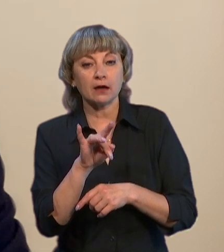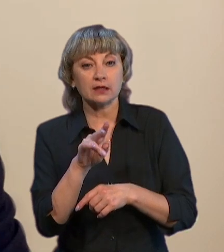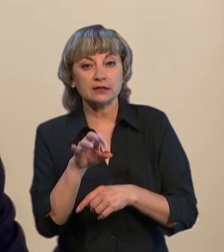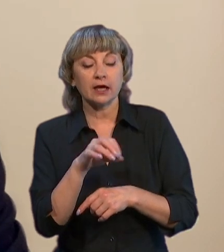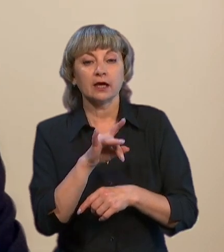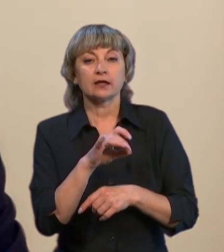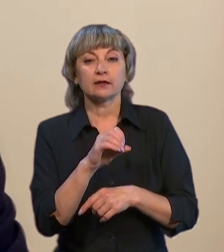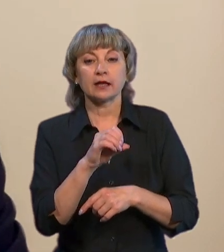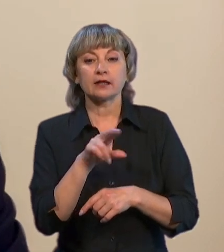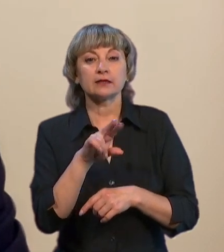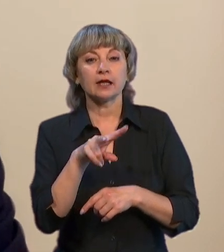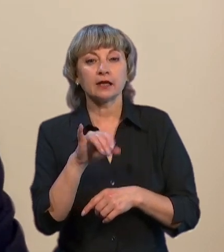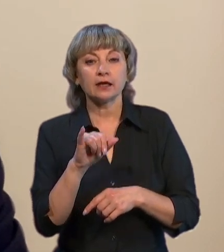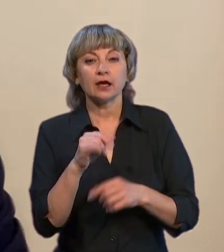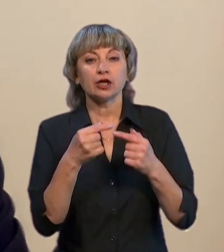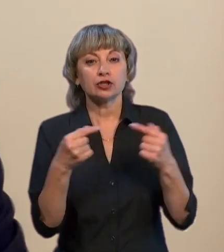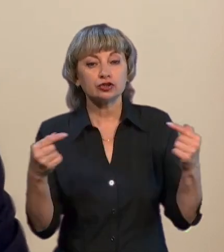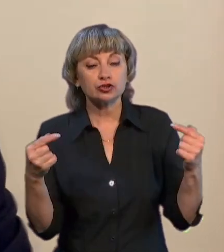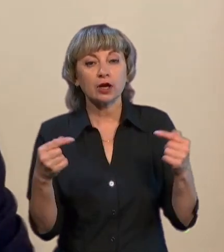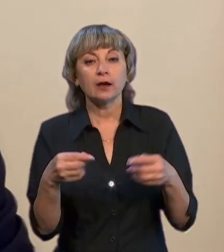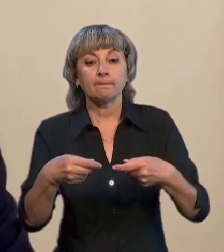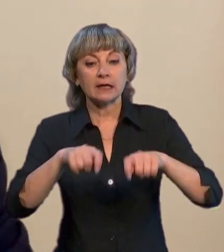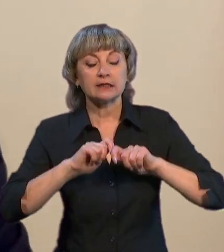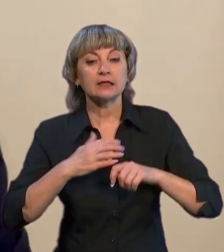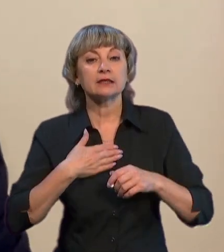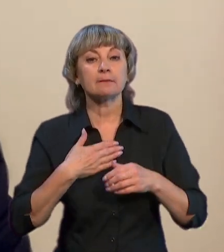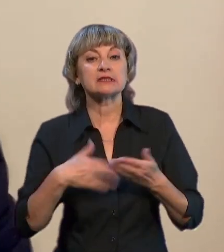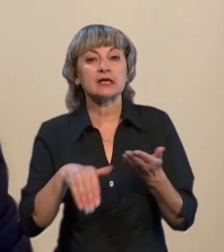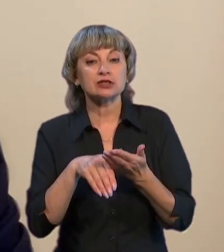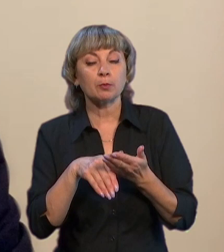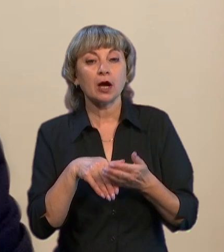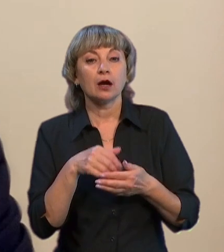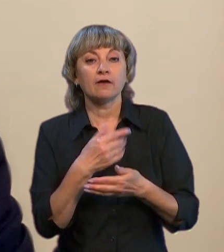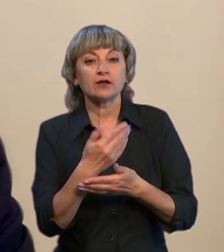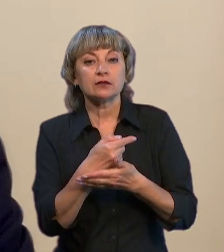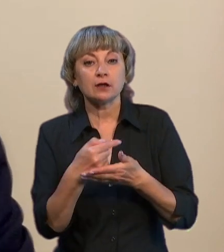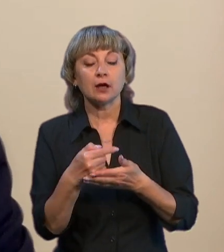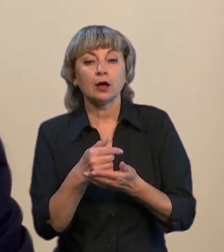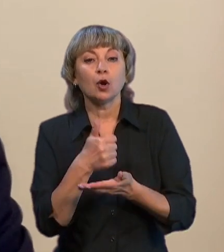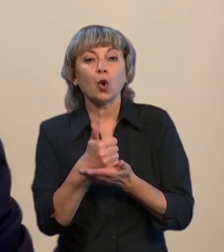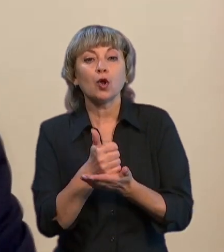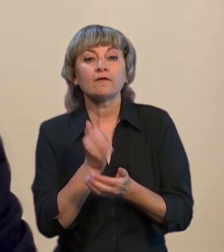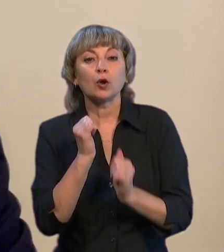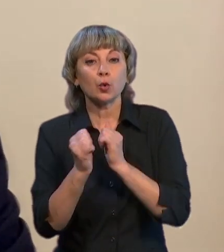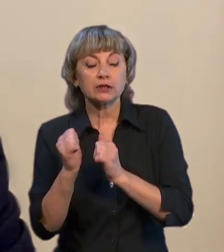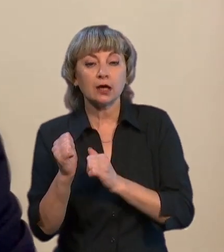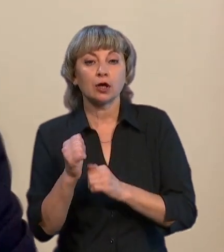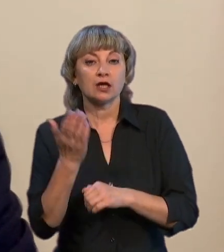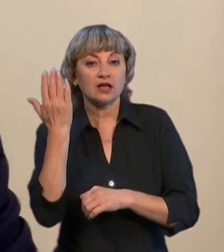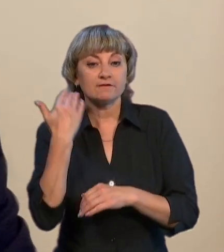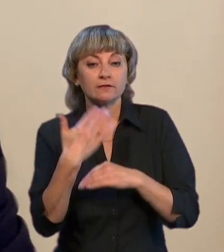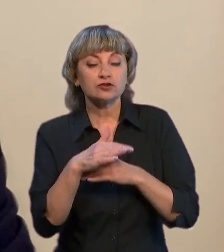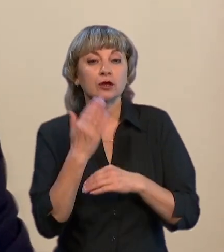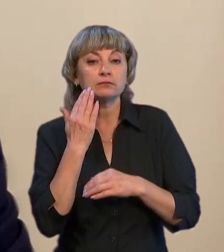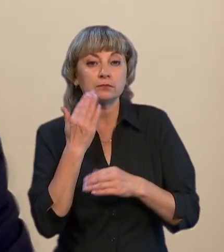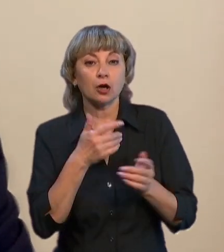передні нам засоби. І, зрозуміло, вони визначають, що можливо це напрямок головного удару. Вони давно вже орієнтують,